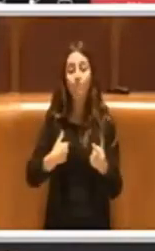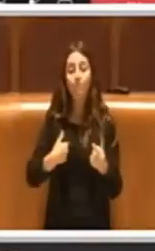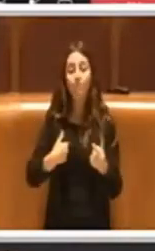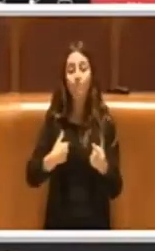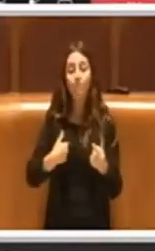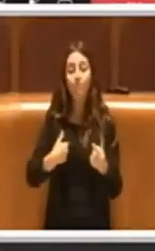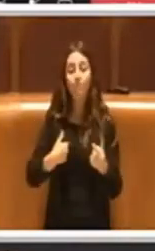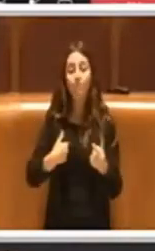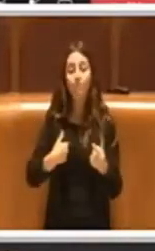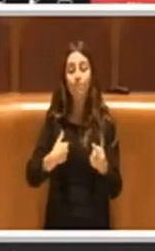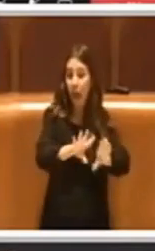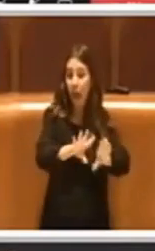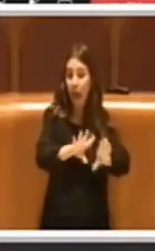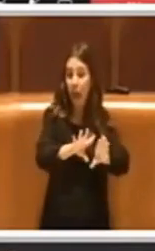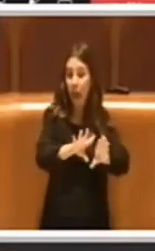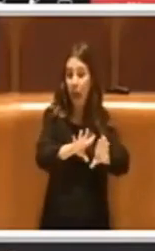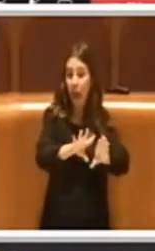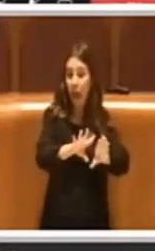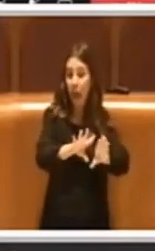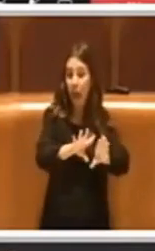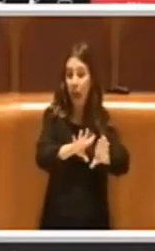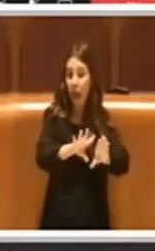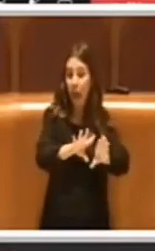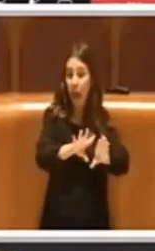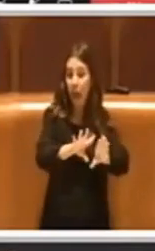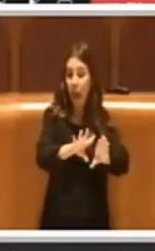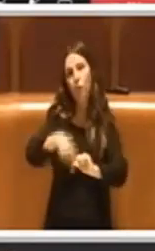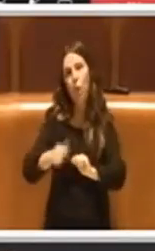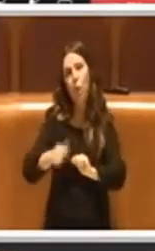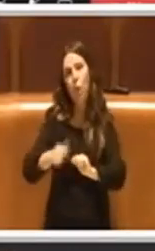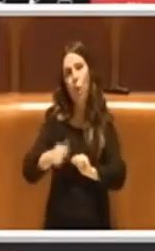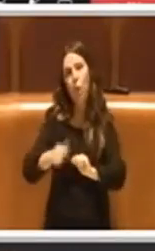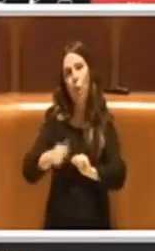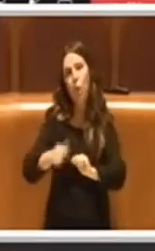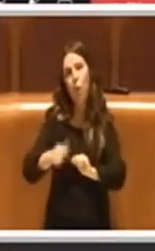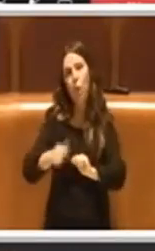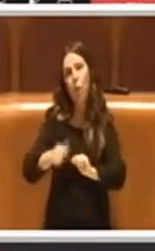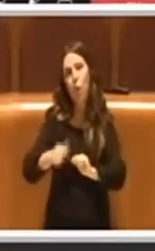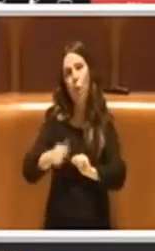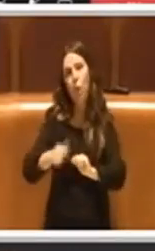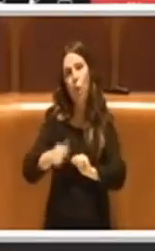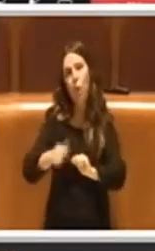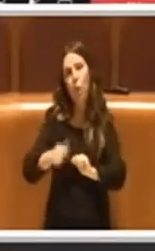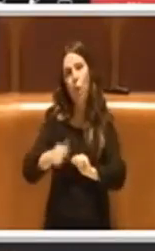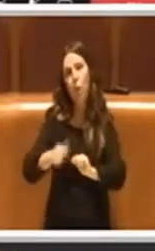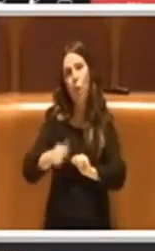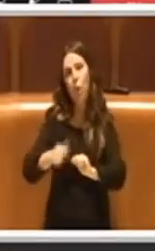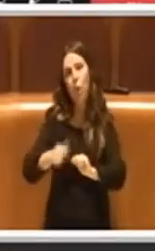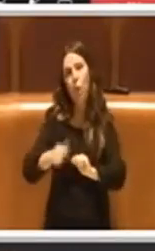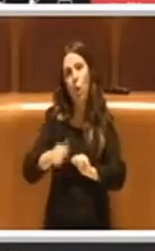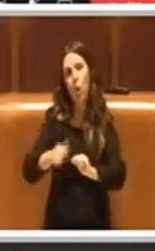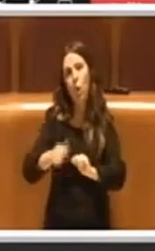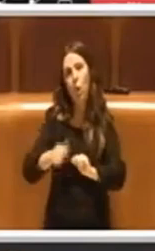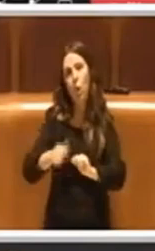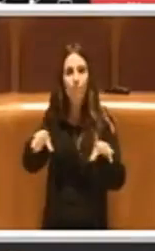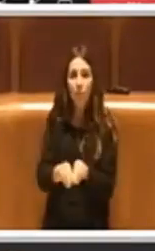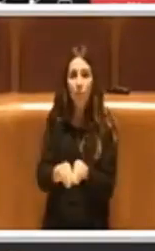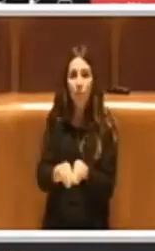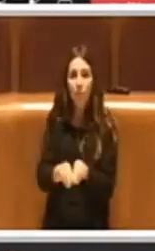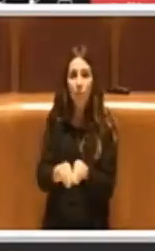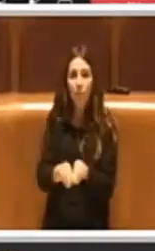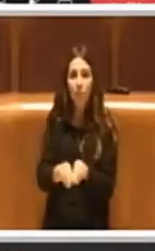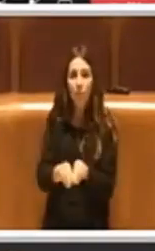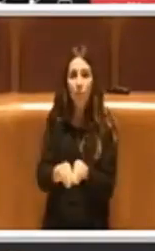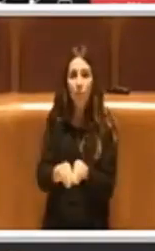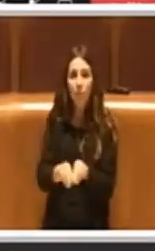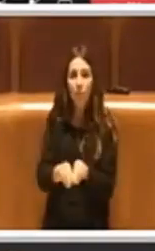alla Commissione Sport e alla Commissione Urbanistica che hanno convocato una seduta congiunta in occasione della quale, alla presenza dei tecnici di Sport